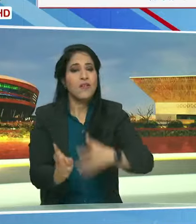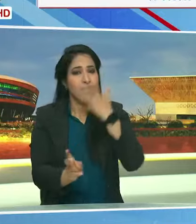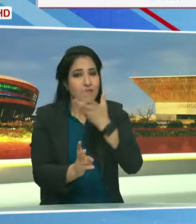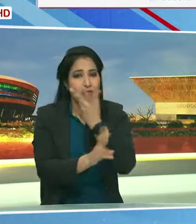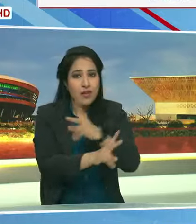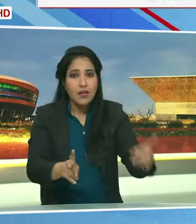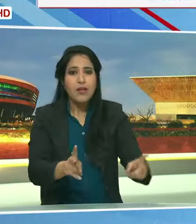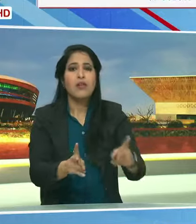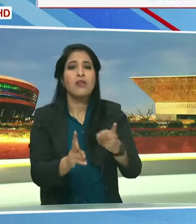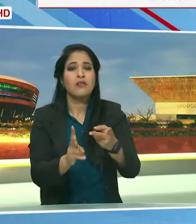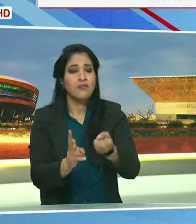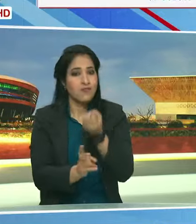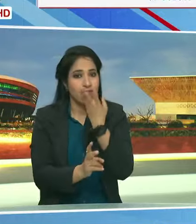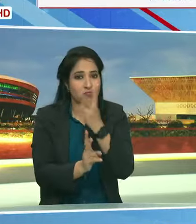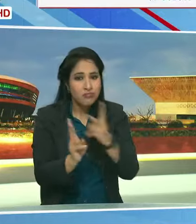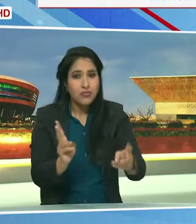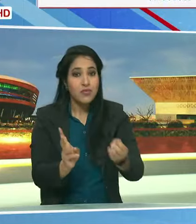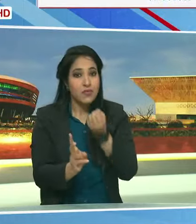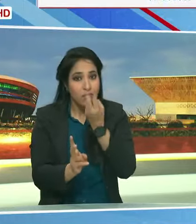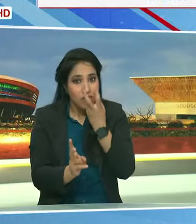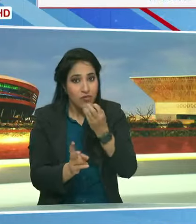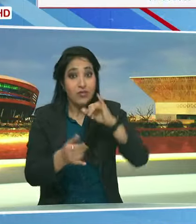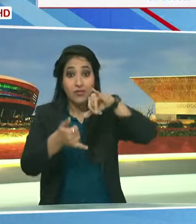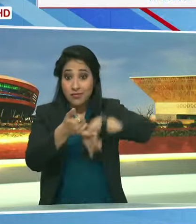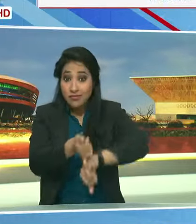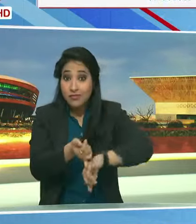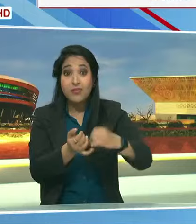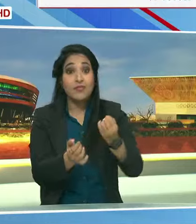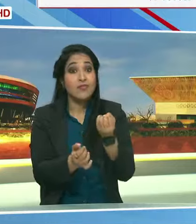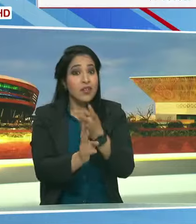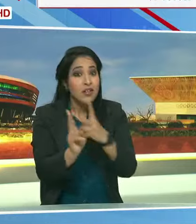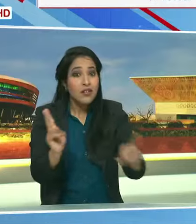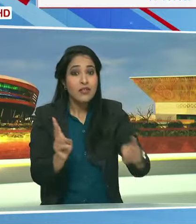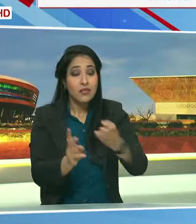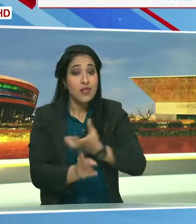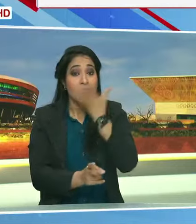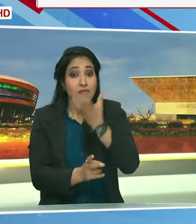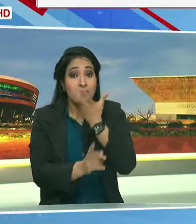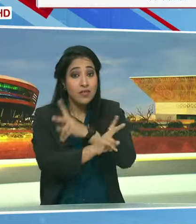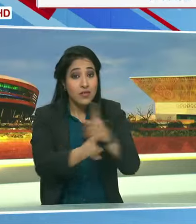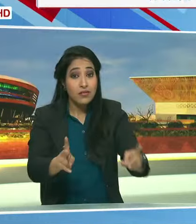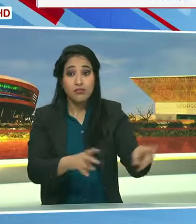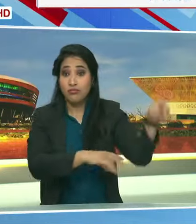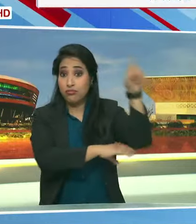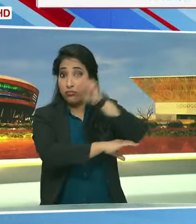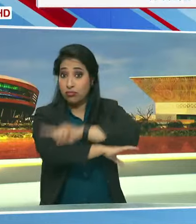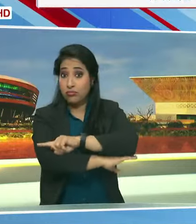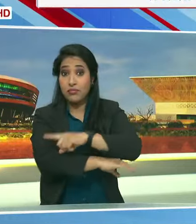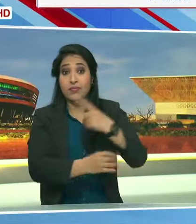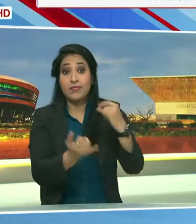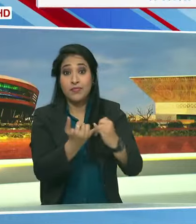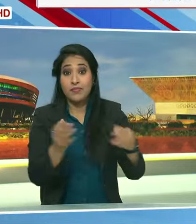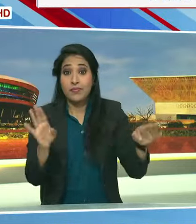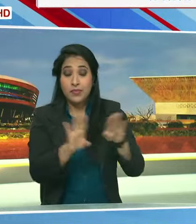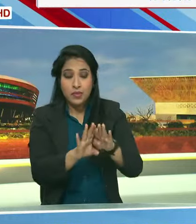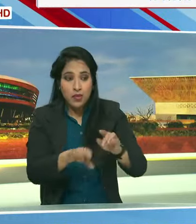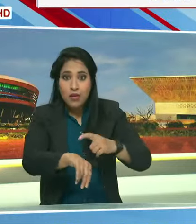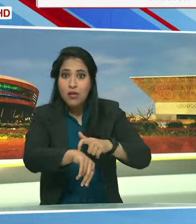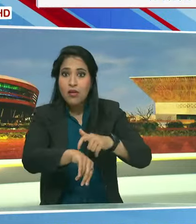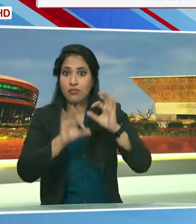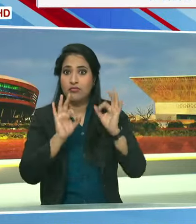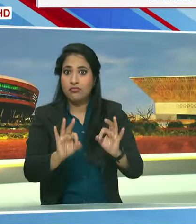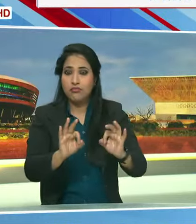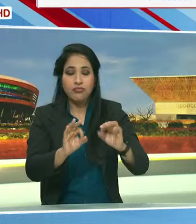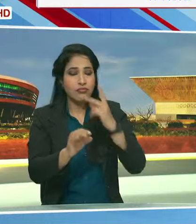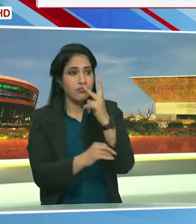धिवास किये गए पुषपा धिवास, शरकरा धिवास और फला धिवास के दिन रवी योग का निर्मान